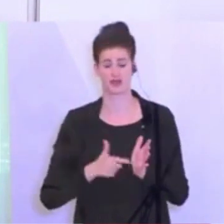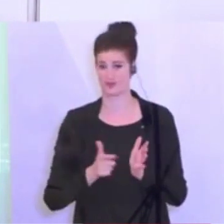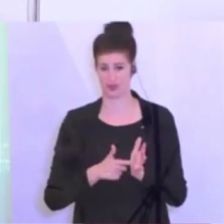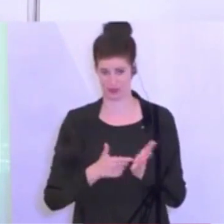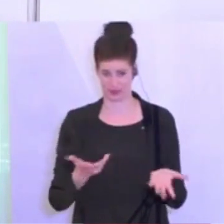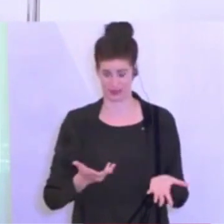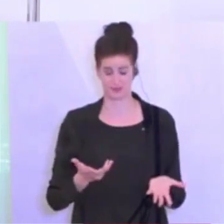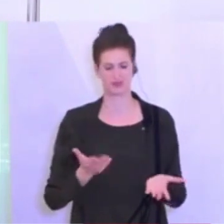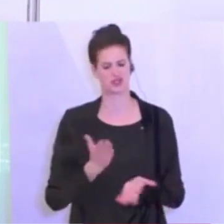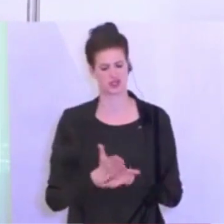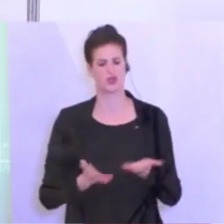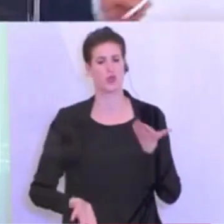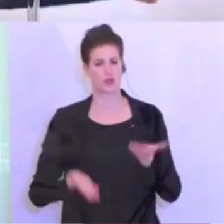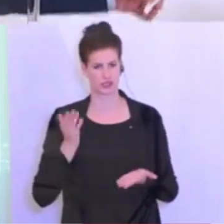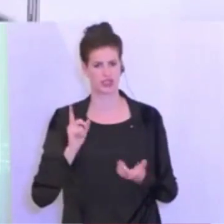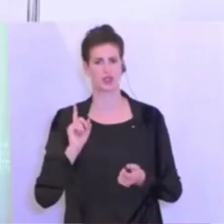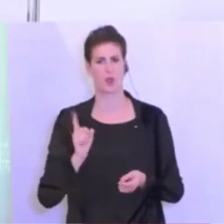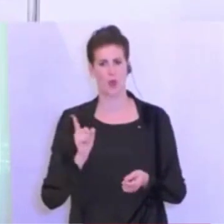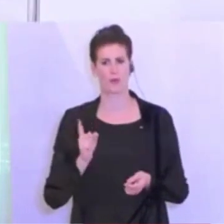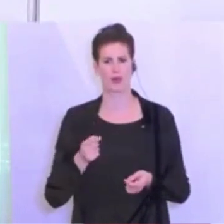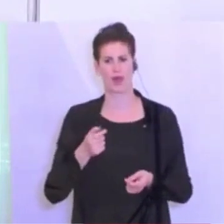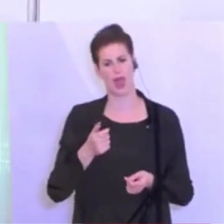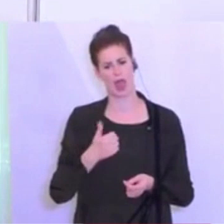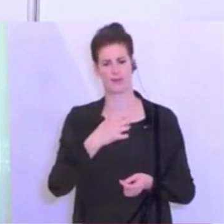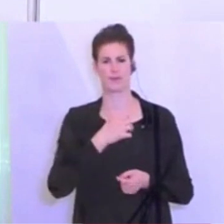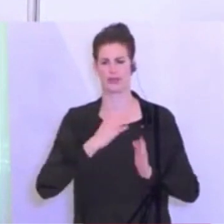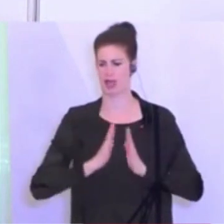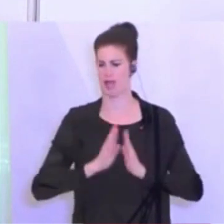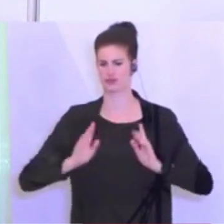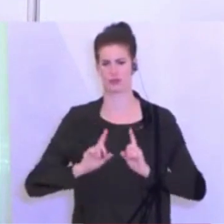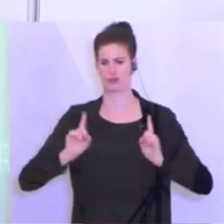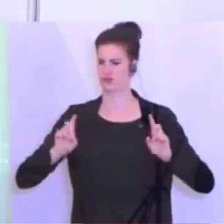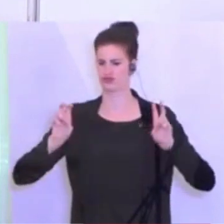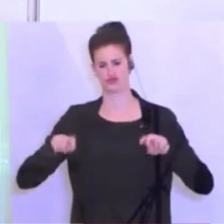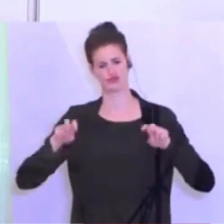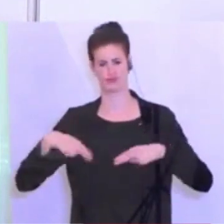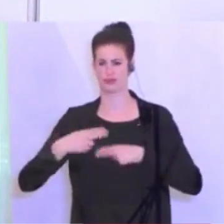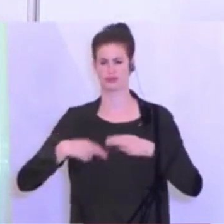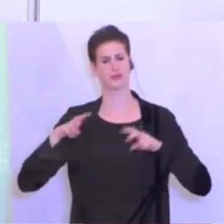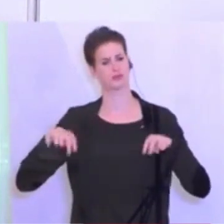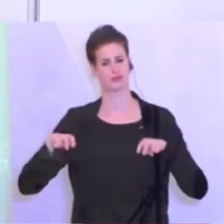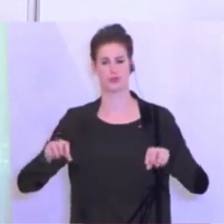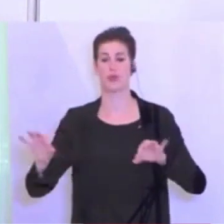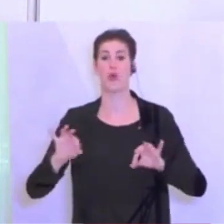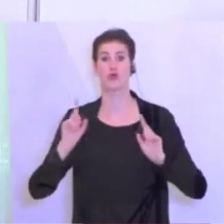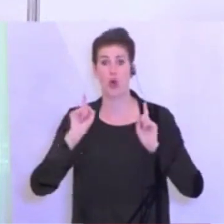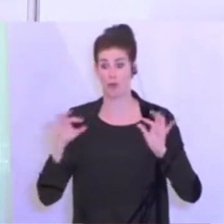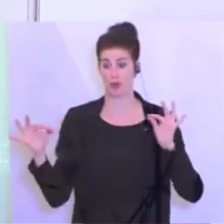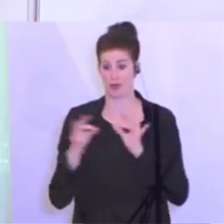Es ist halt ein Unterschied, ob ich locker im Meterabstand spazieren gehe, irgendwo, oder ob ich ständig Kontakt habe.